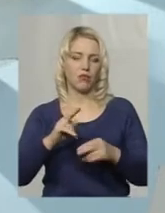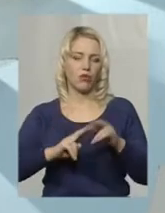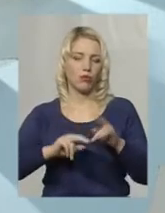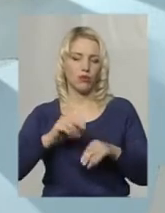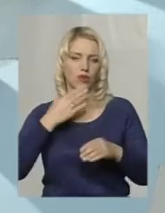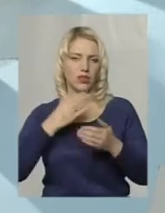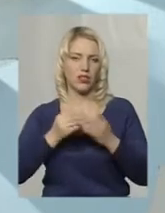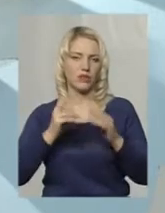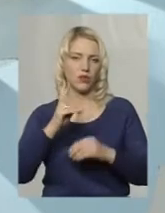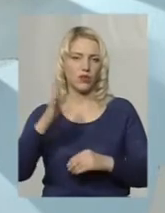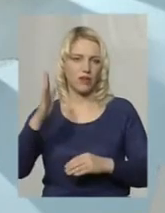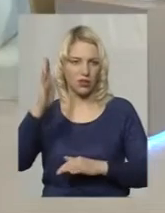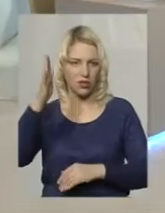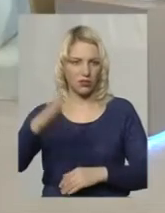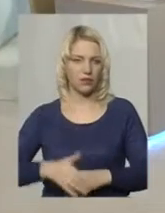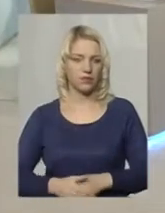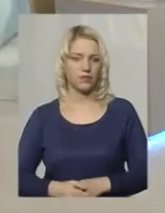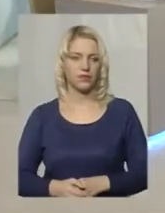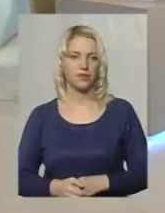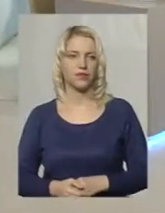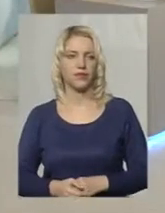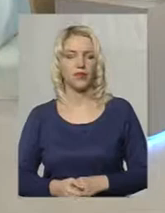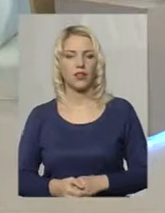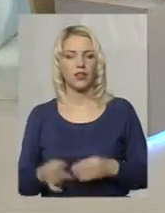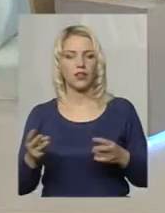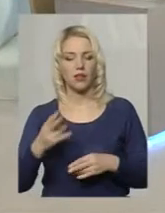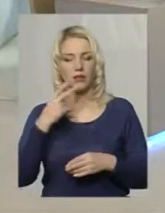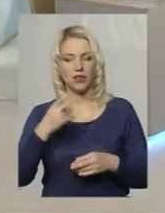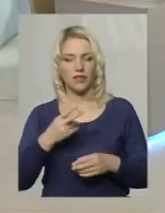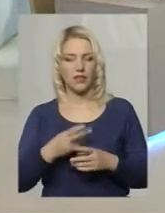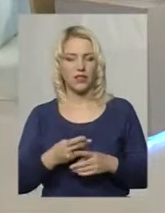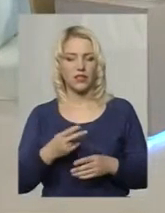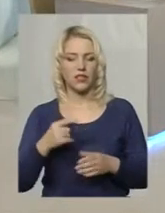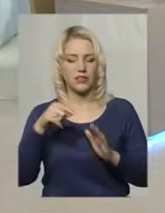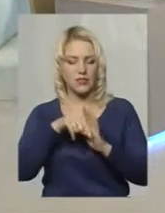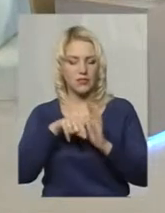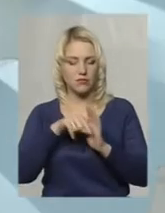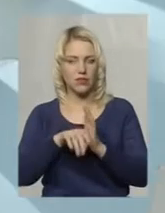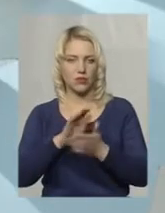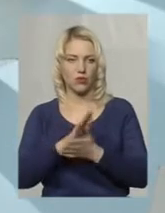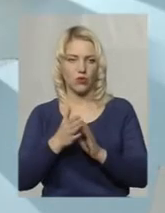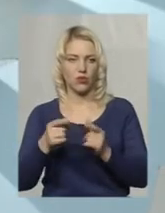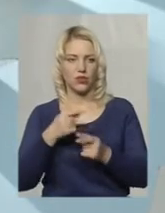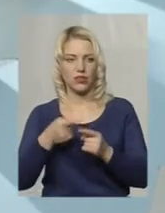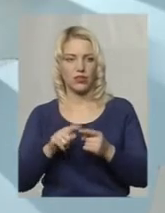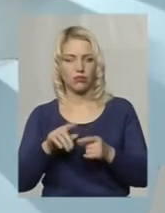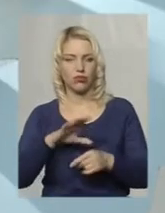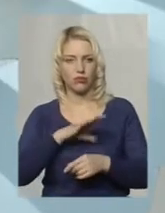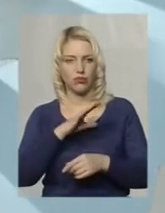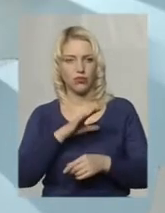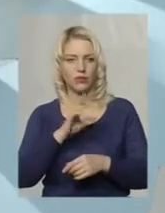житло в майбутньому. Треба дивитися з місць цих договорів, чи то було, як я вже сказав,